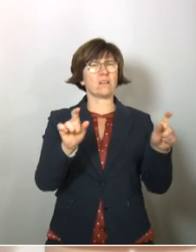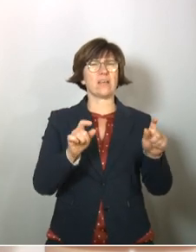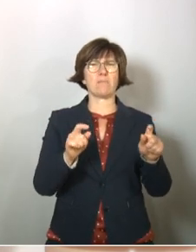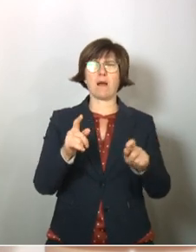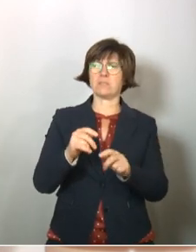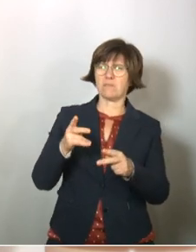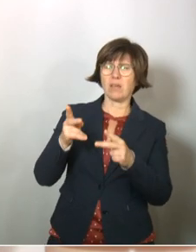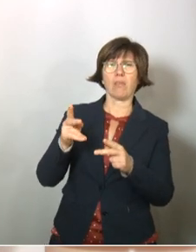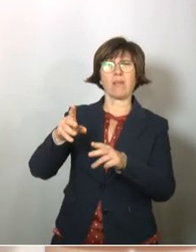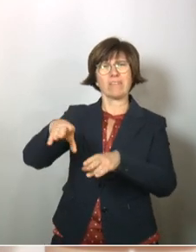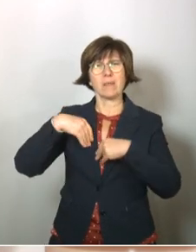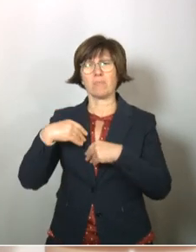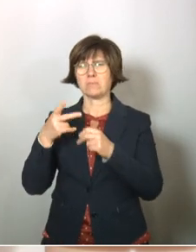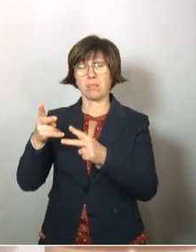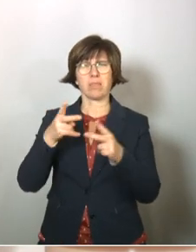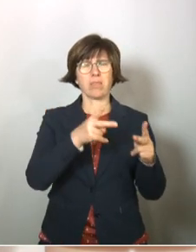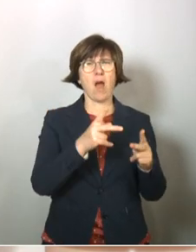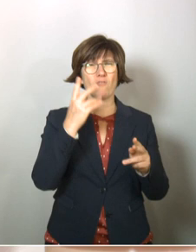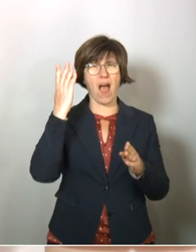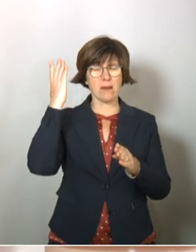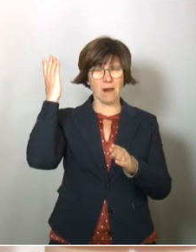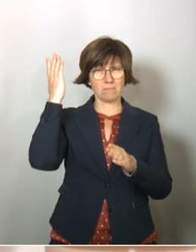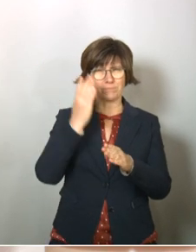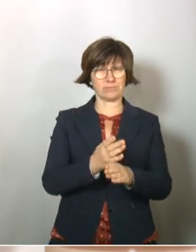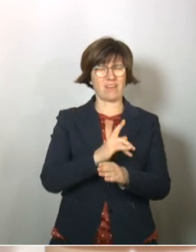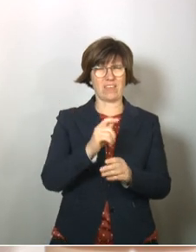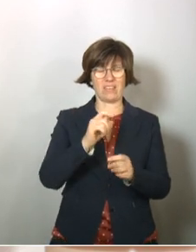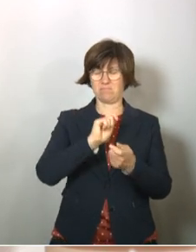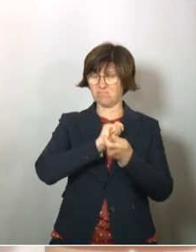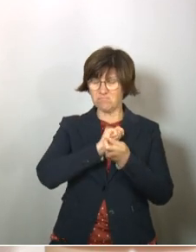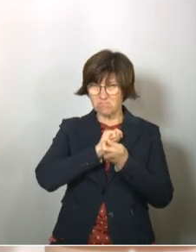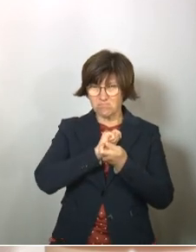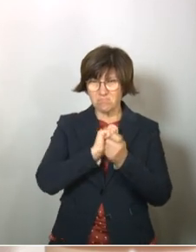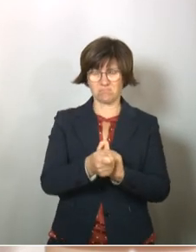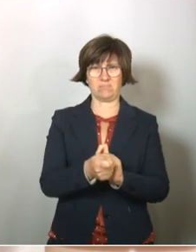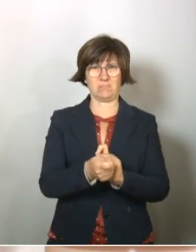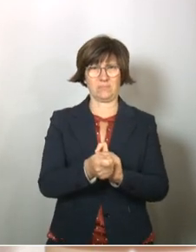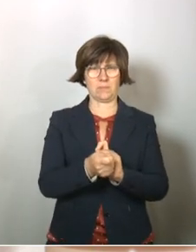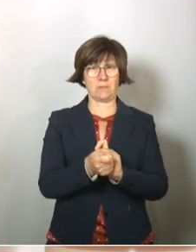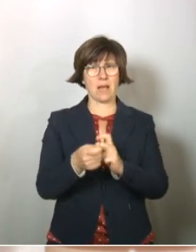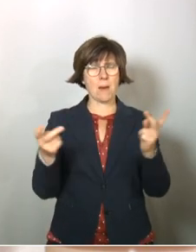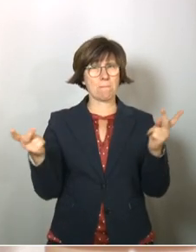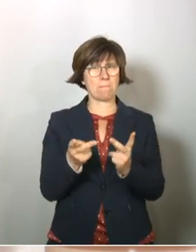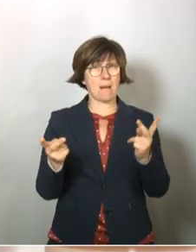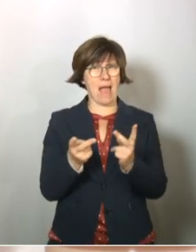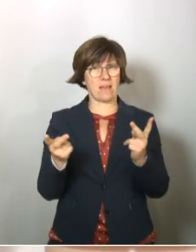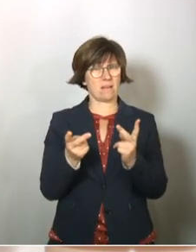satirisch angenommen. Und dann, wie auf einen Schlag, haben beide